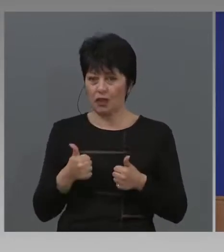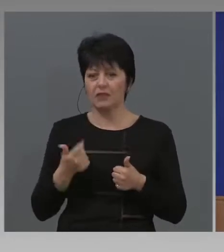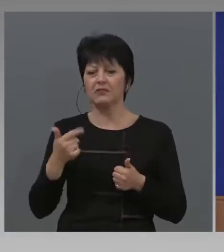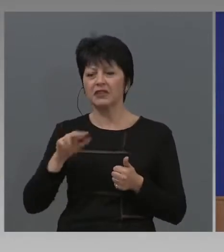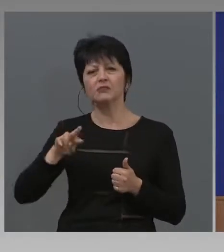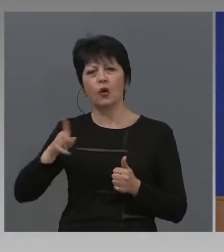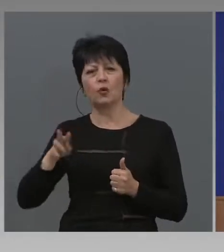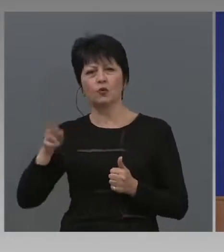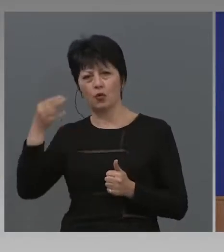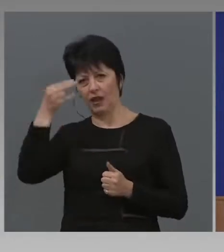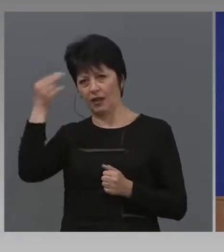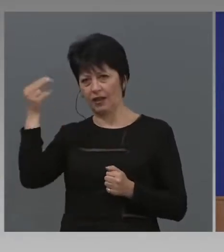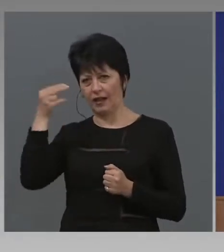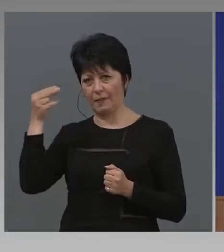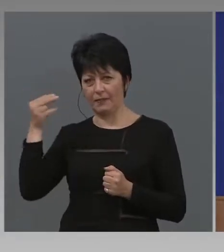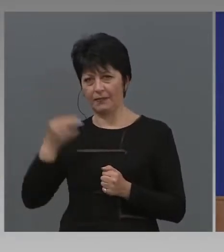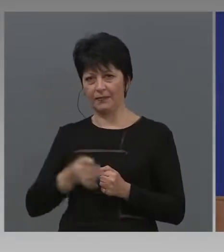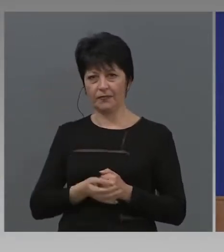За това